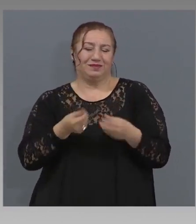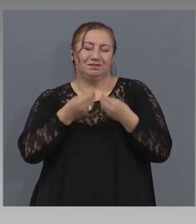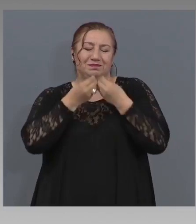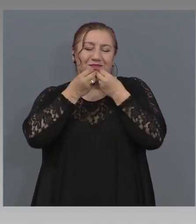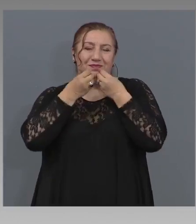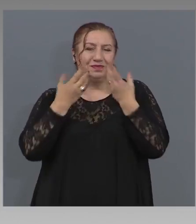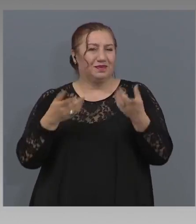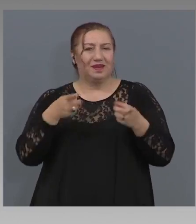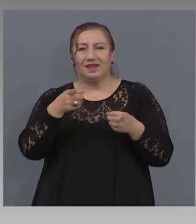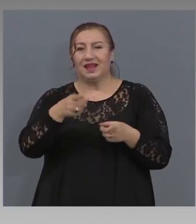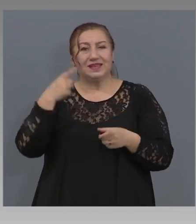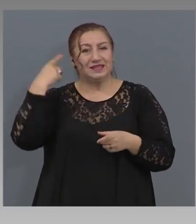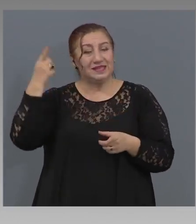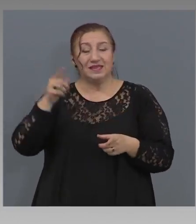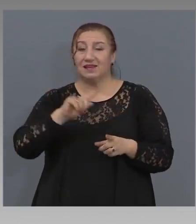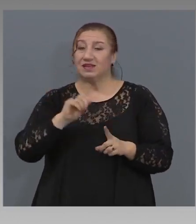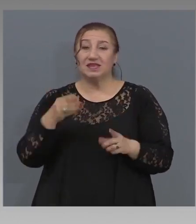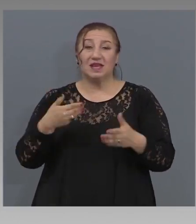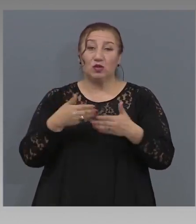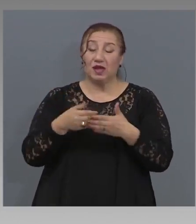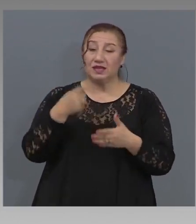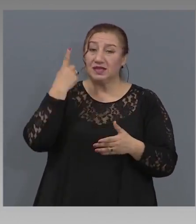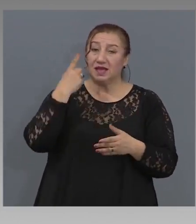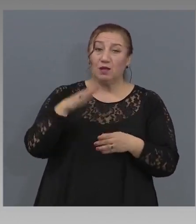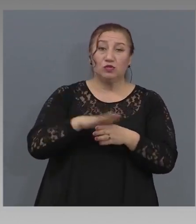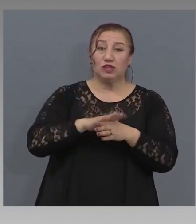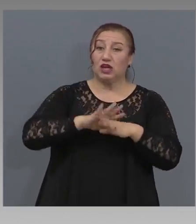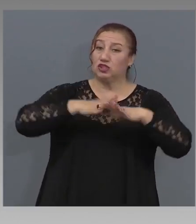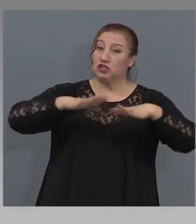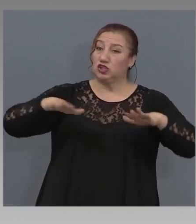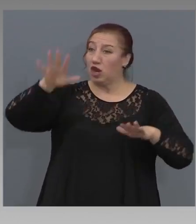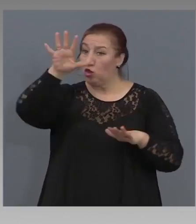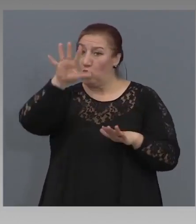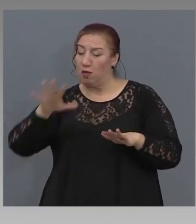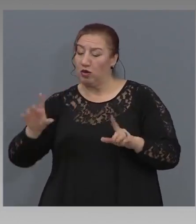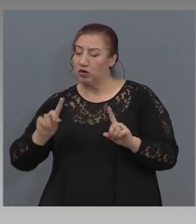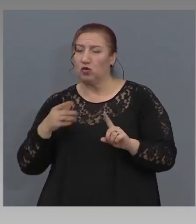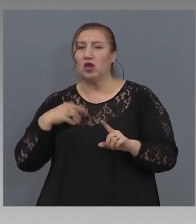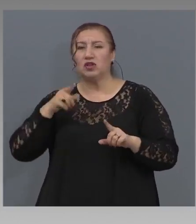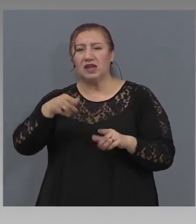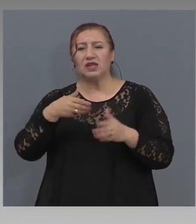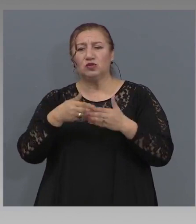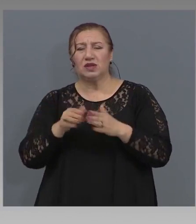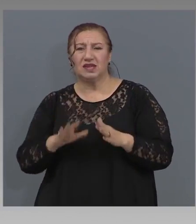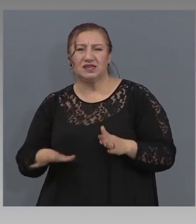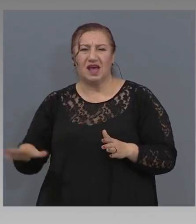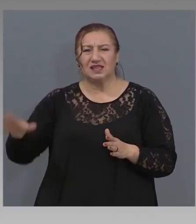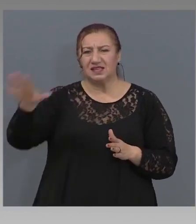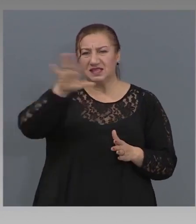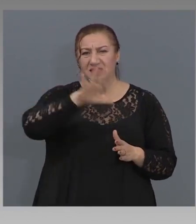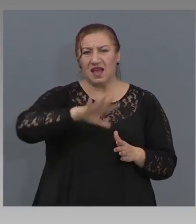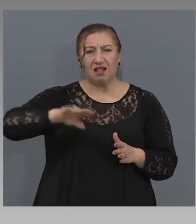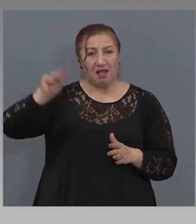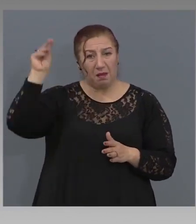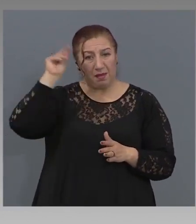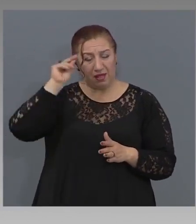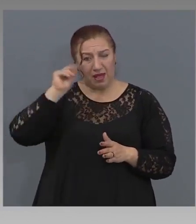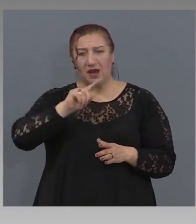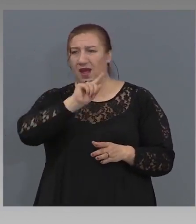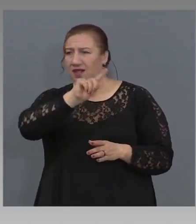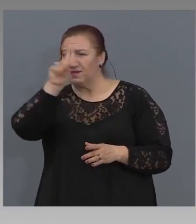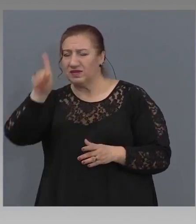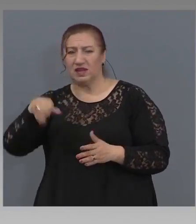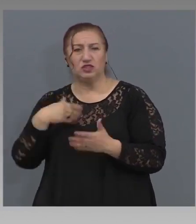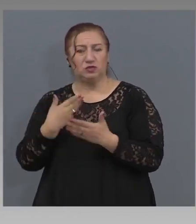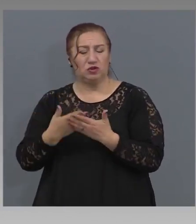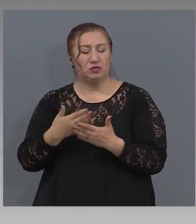само българското Черноморие, тя касае цяла България, защото имаме навсякъде какво да предложим. Така, че ние също ще бъдем безкомпромисни